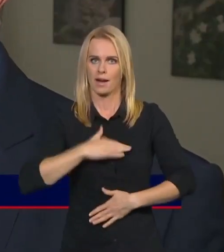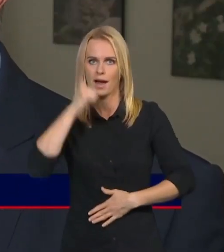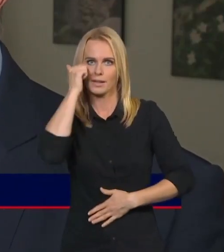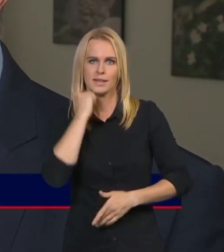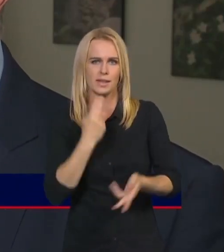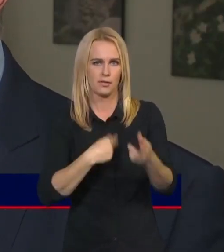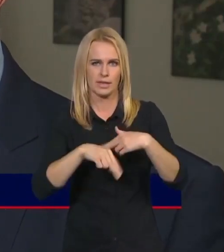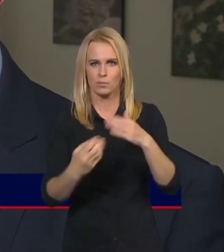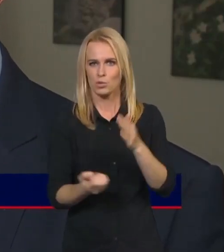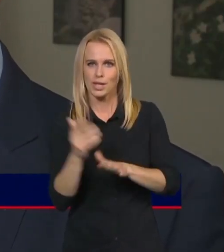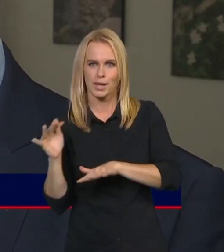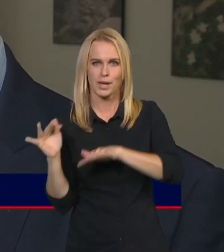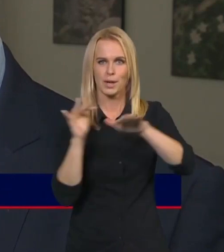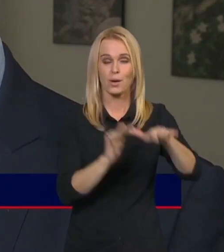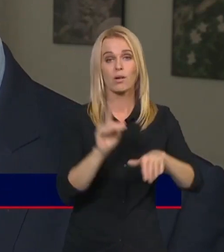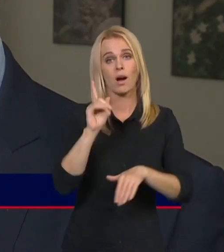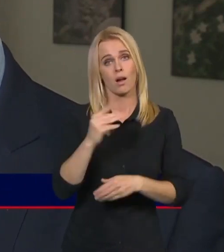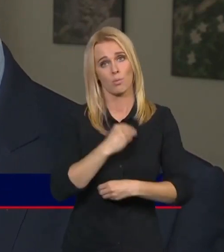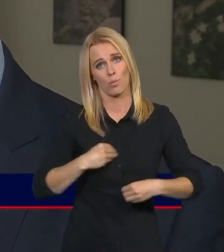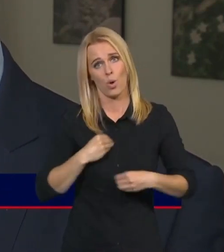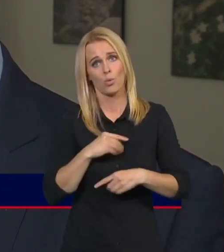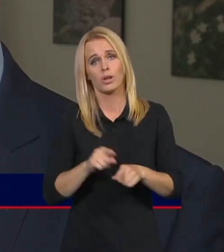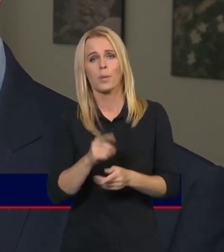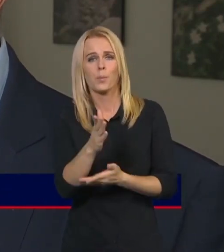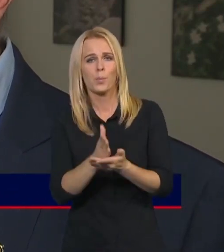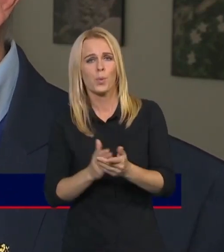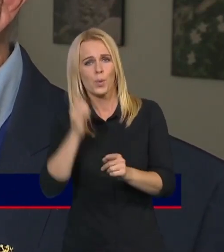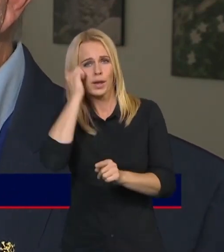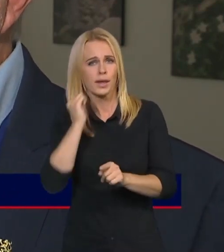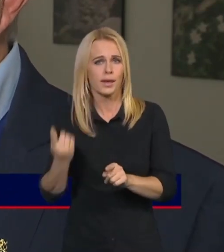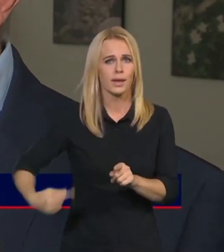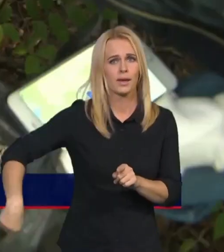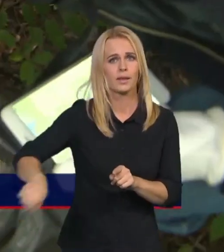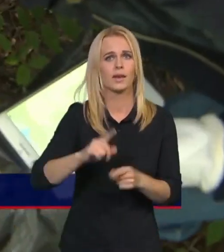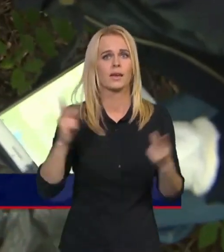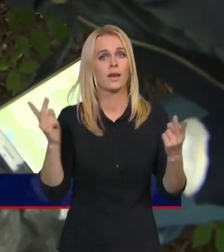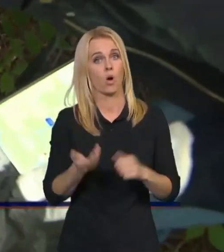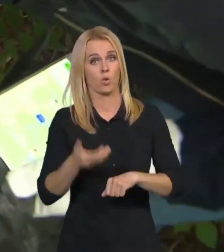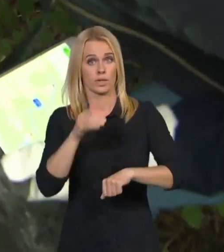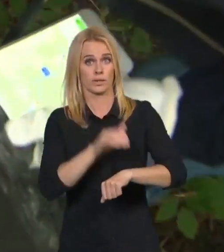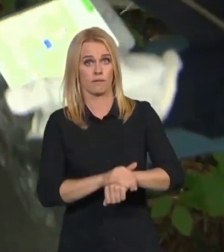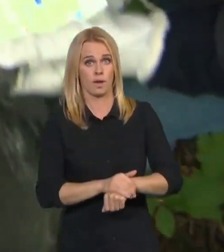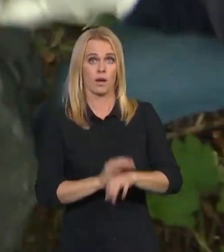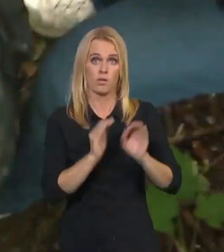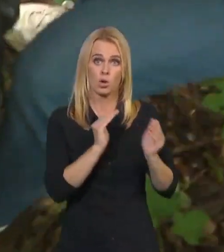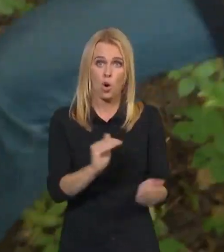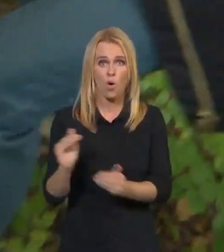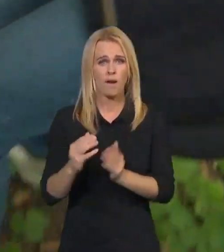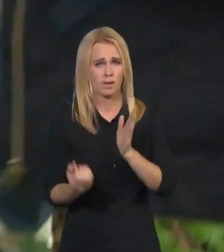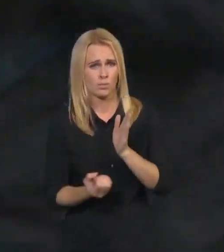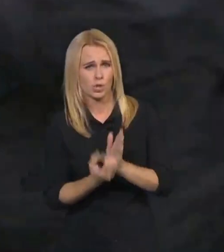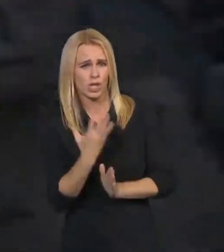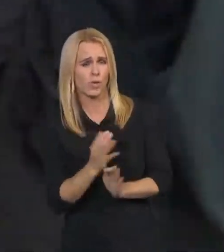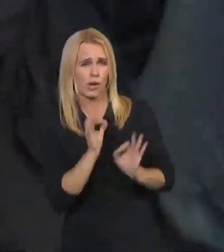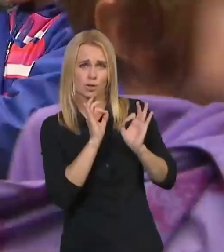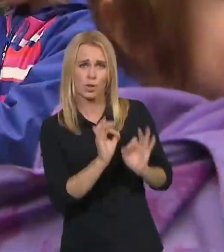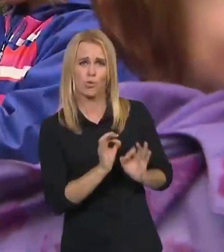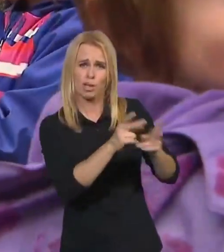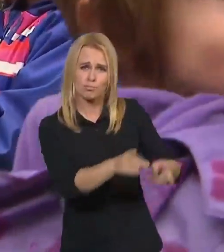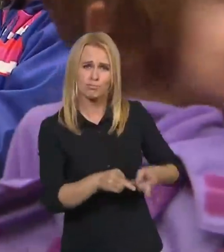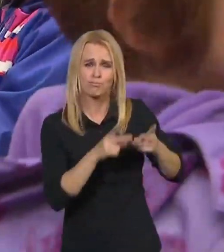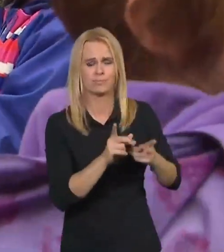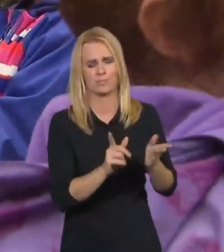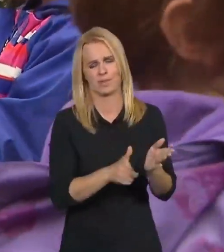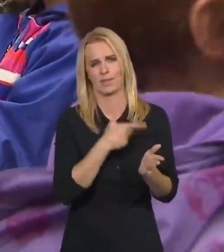ven vyrazili i lidé, kteří nejsou tak úplně zvyklí se chovat té přírodě tak, jak bychom si přáli. Další